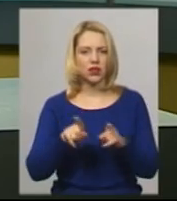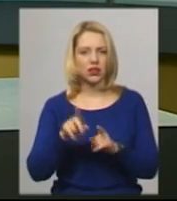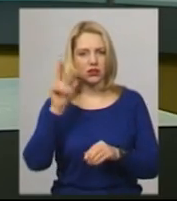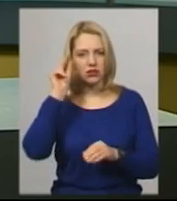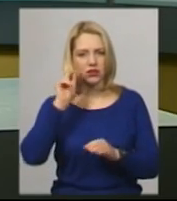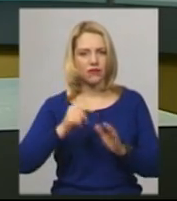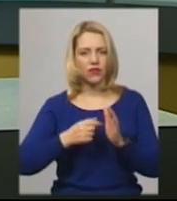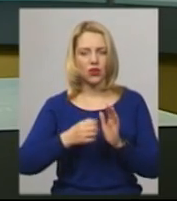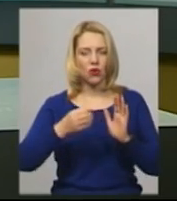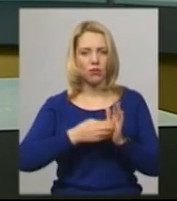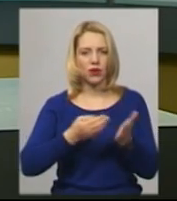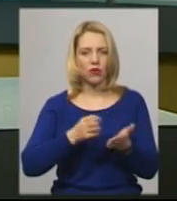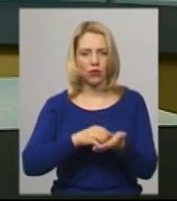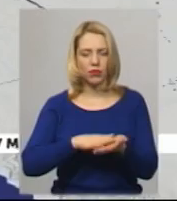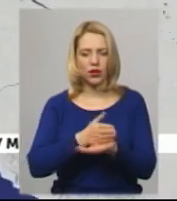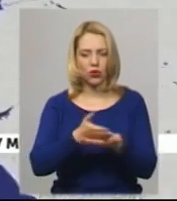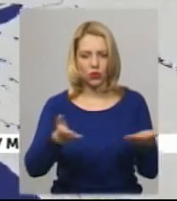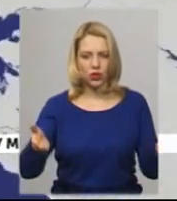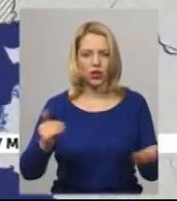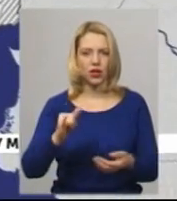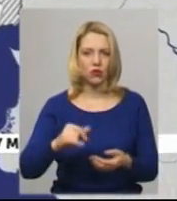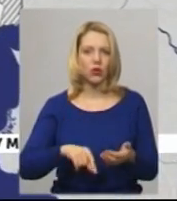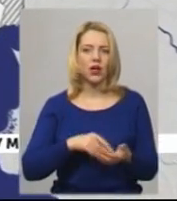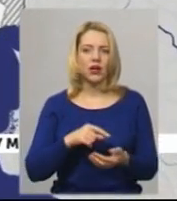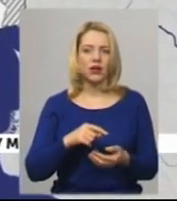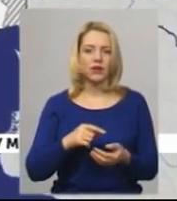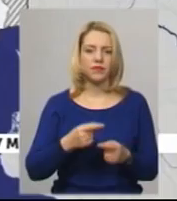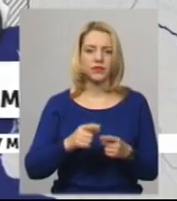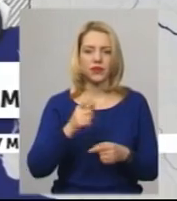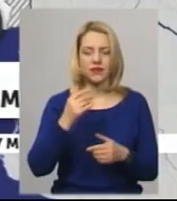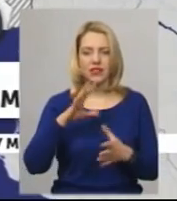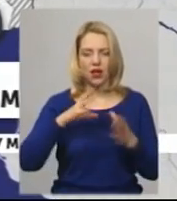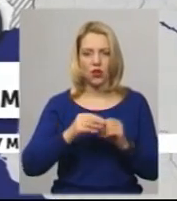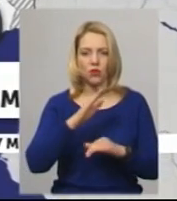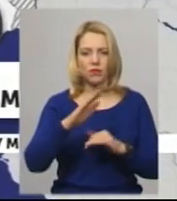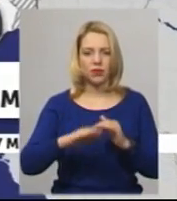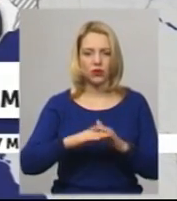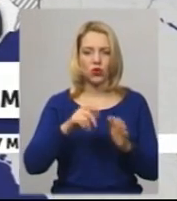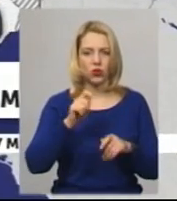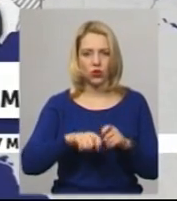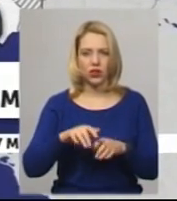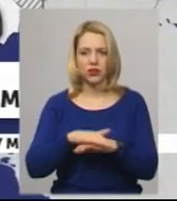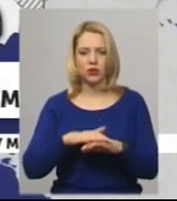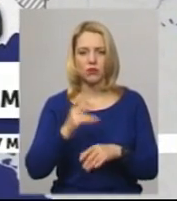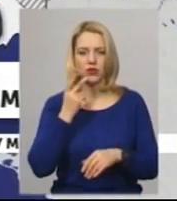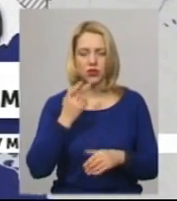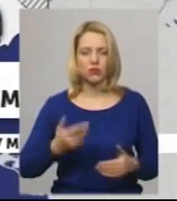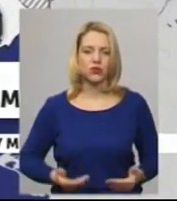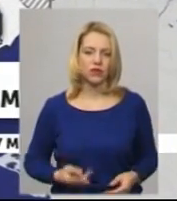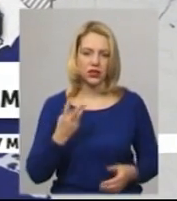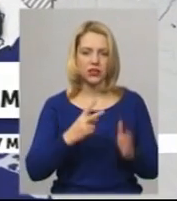оприлюднили у Кабінеті міністрів. Загалом на підконтрольній українній території постійно проживає 37 мільйонів